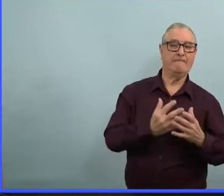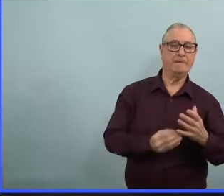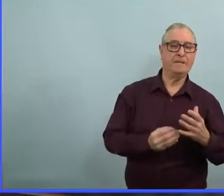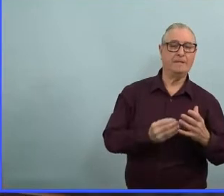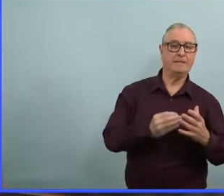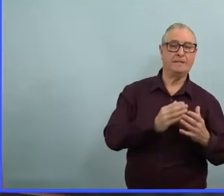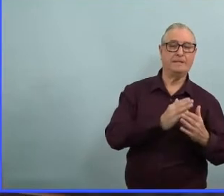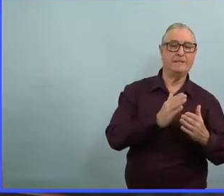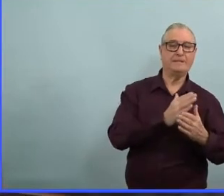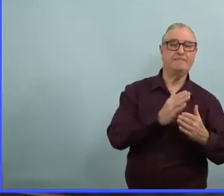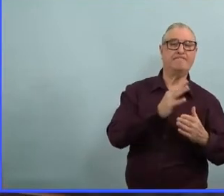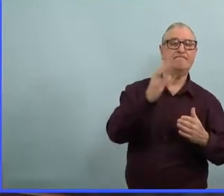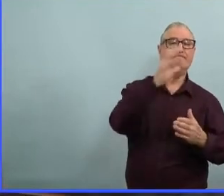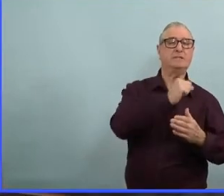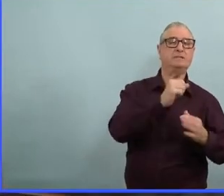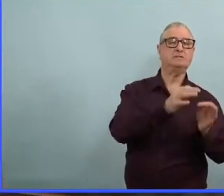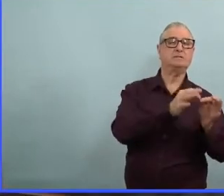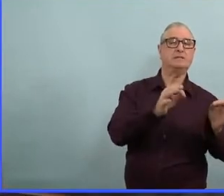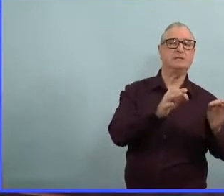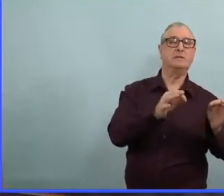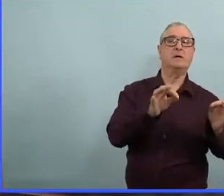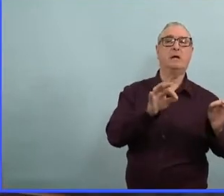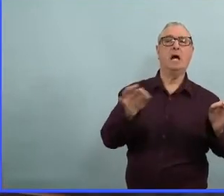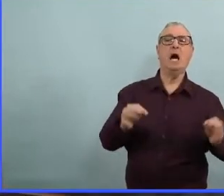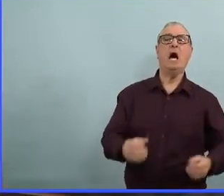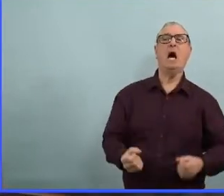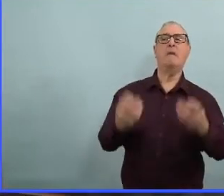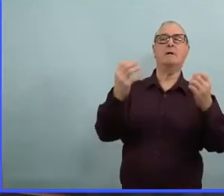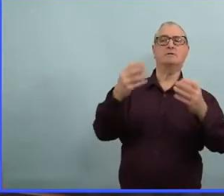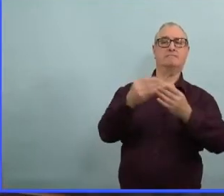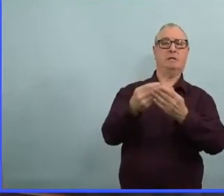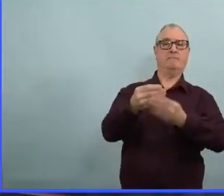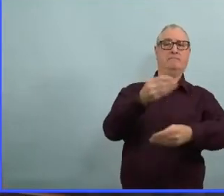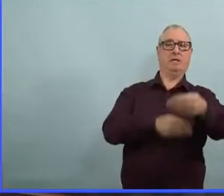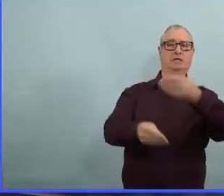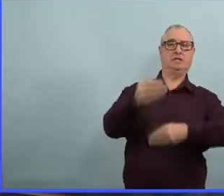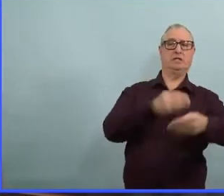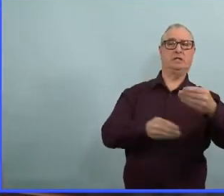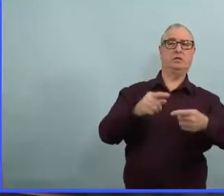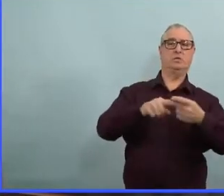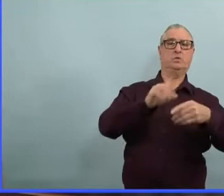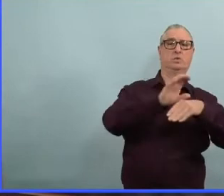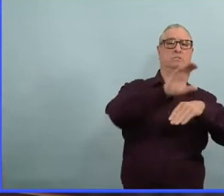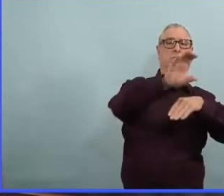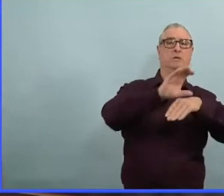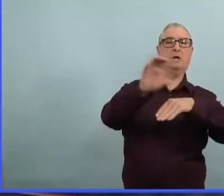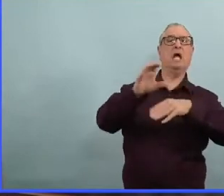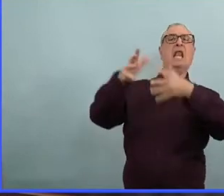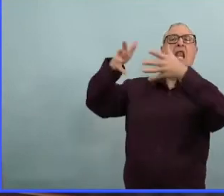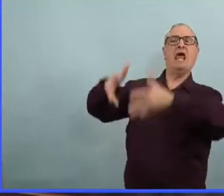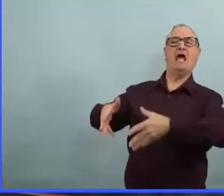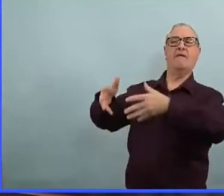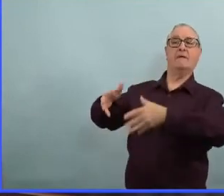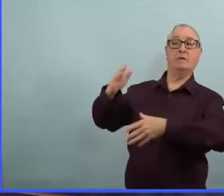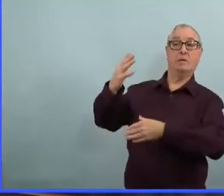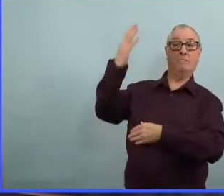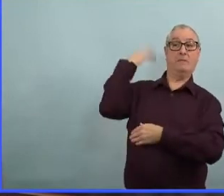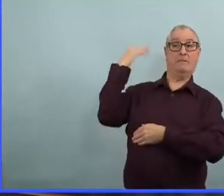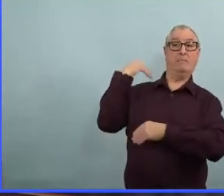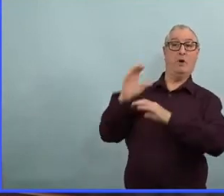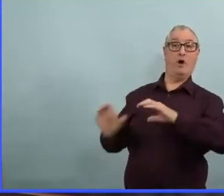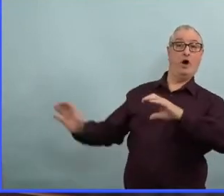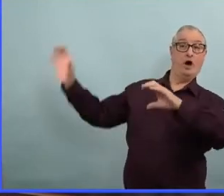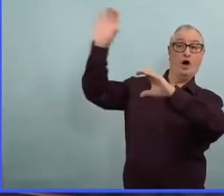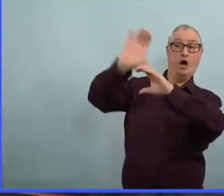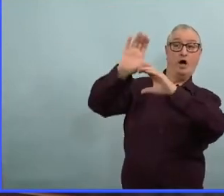qu'est-ce qu'il reste comme argent ? Bon, nous offrons tous ces programmes et nous essayons de voir qui c'est qui